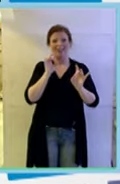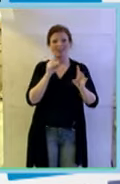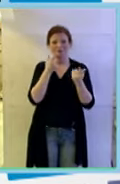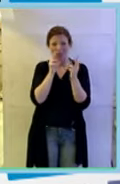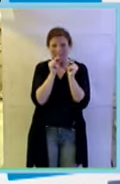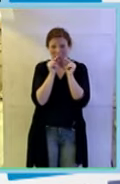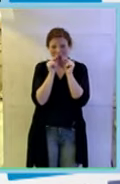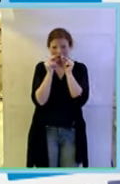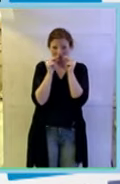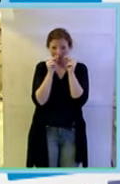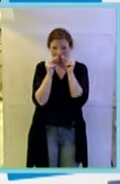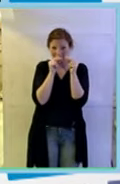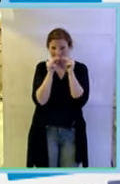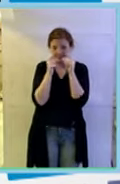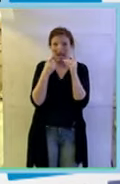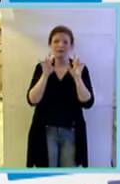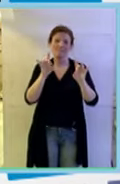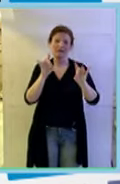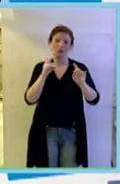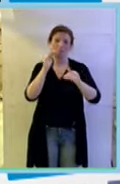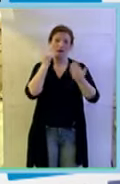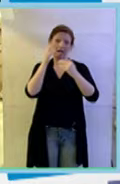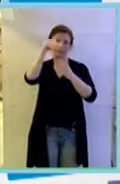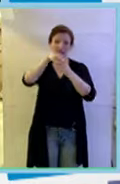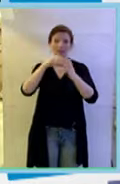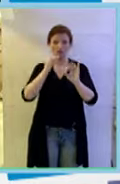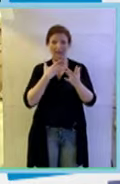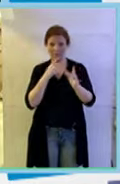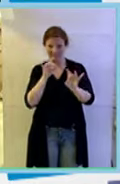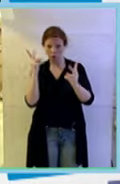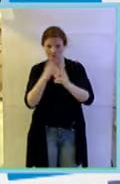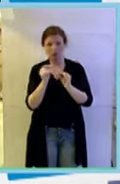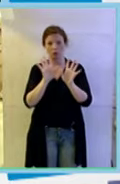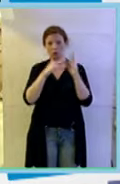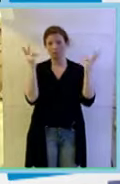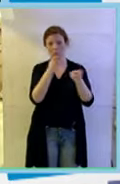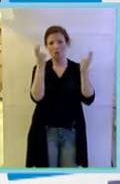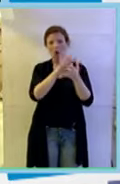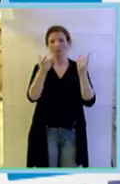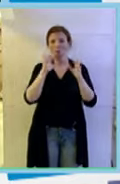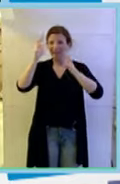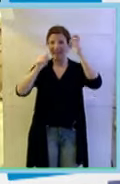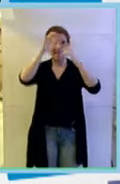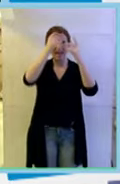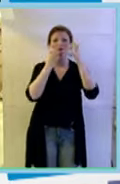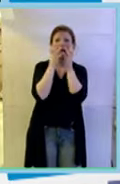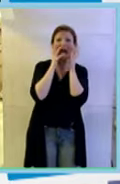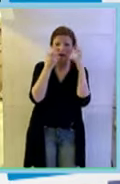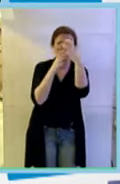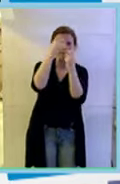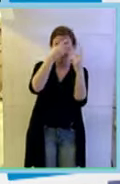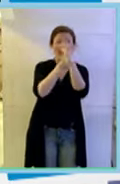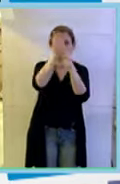questo è il virus del Parlamento se ci fosse un virus l'avrebbe stesi tutti quanti tutti che si toccano tutti che si alitano in